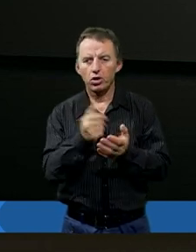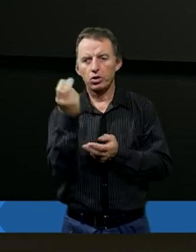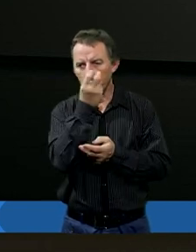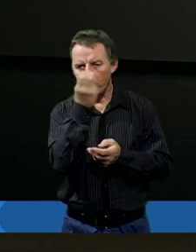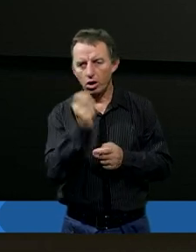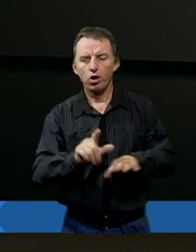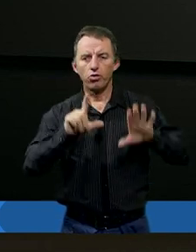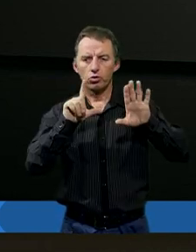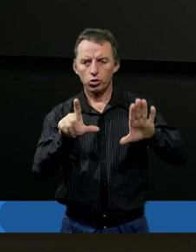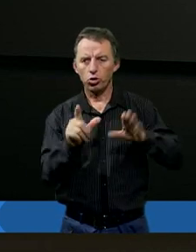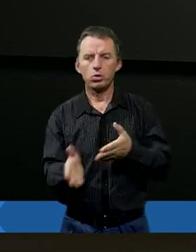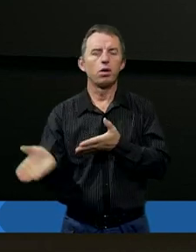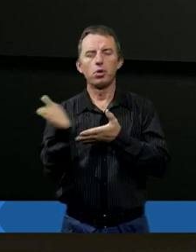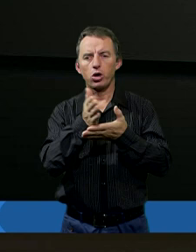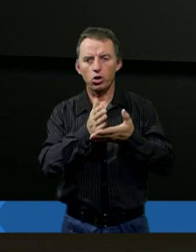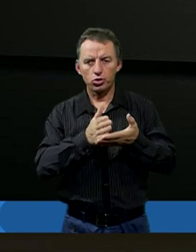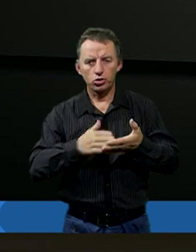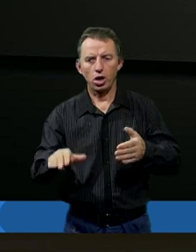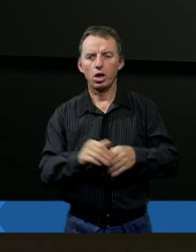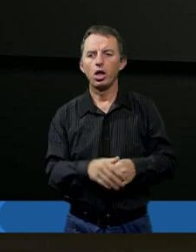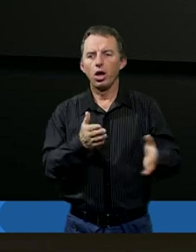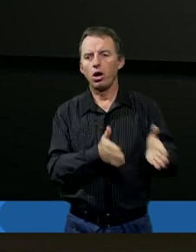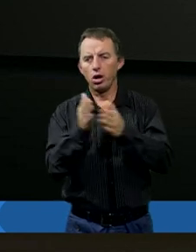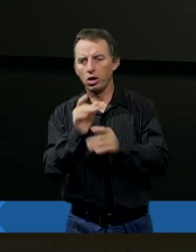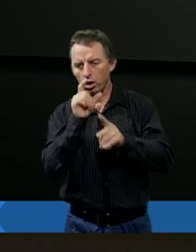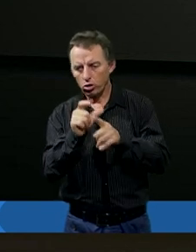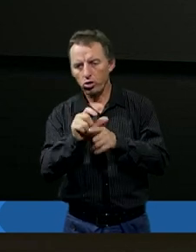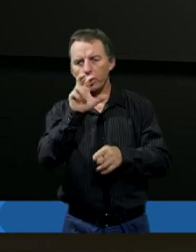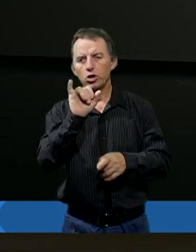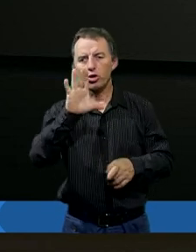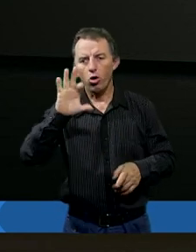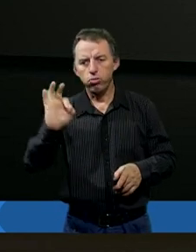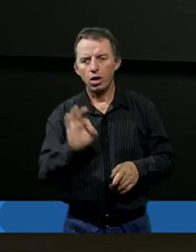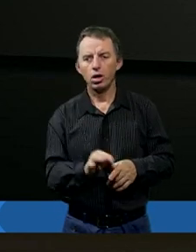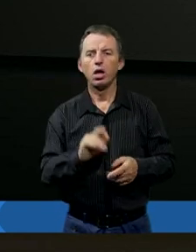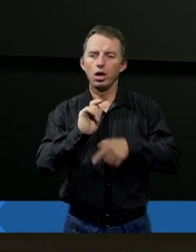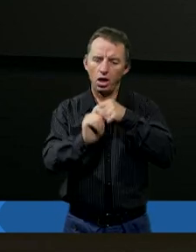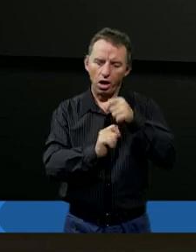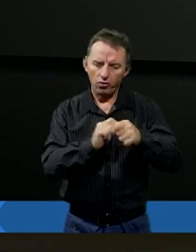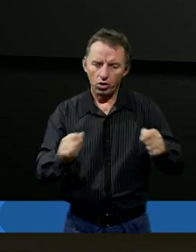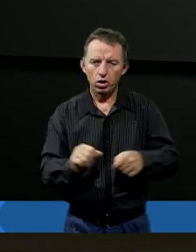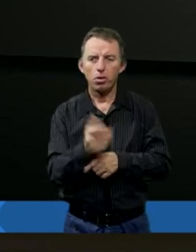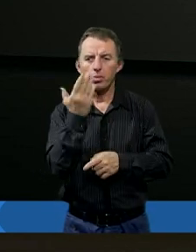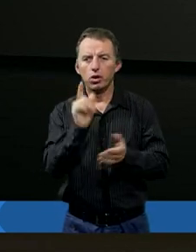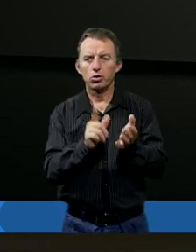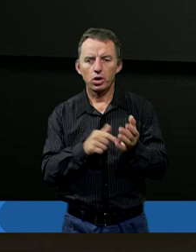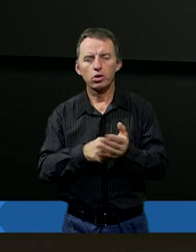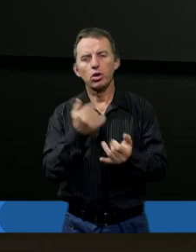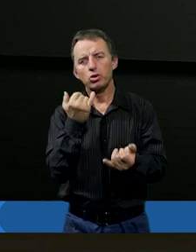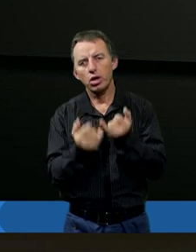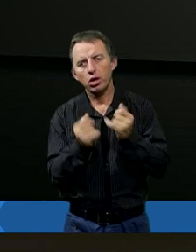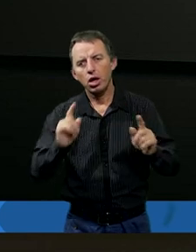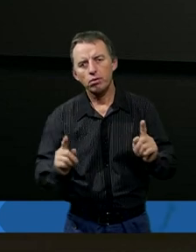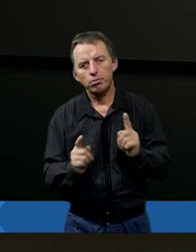ciekawe z kolei w siódmym rozdziale są kolejne słowa Hioba i to nawiązuje do tego, że bardzo często, jeżeli